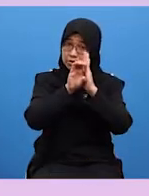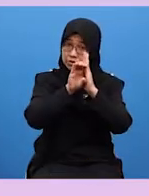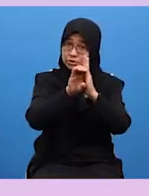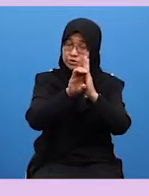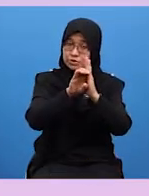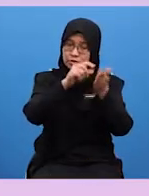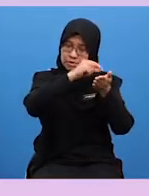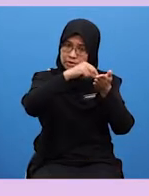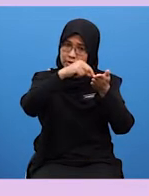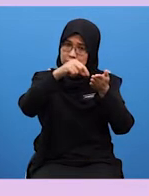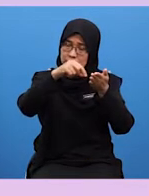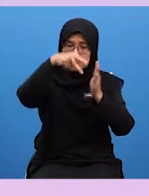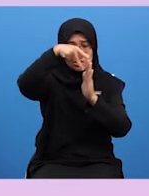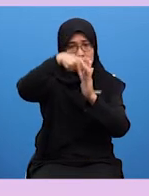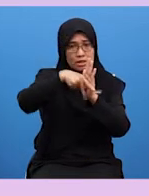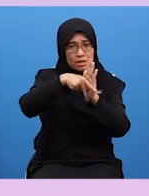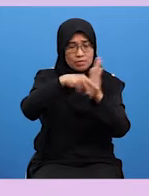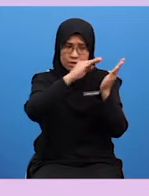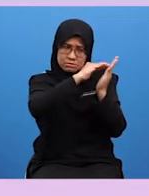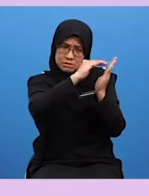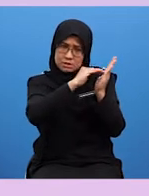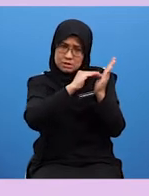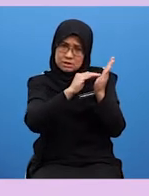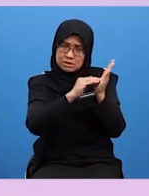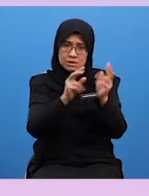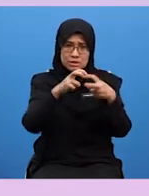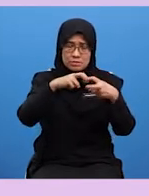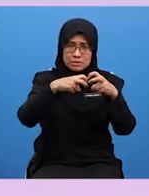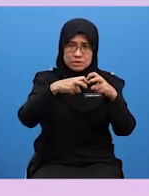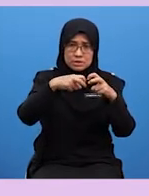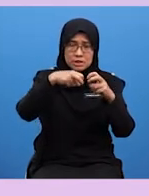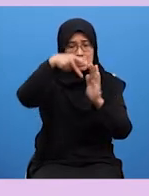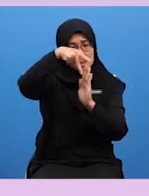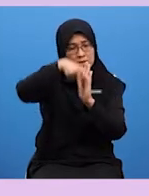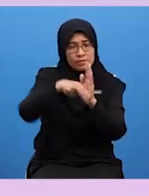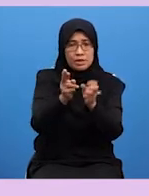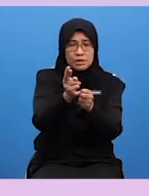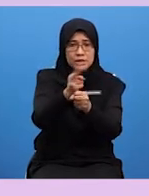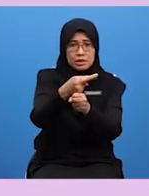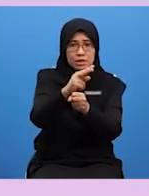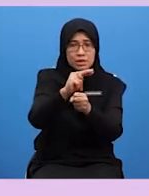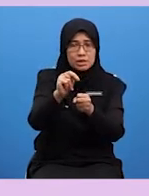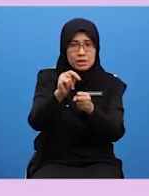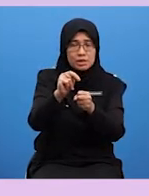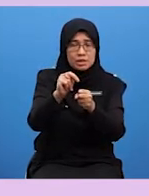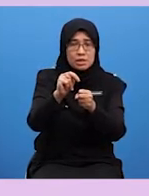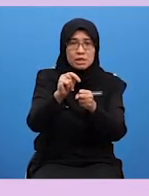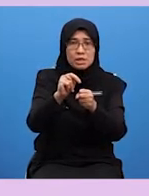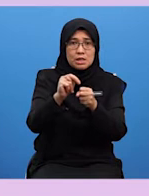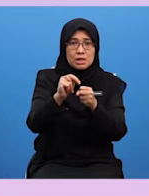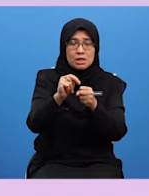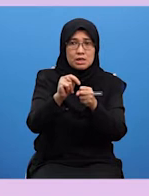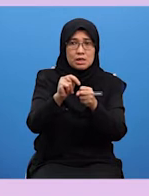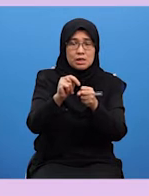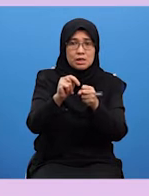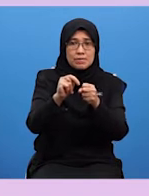penulisan penyataan masalah Perekaan komunikasi visual grafik Bagi penghasilan beg kertas Dan